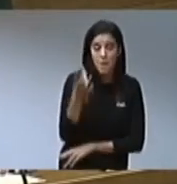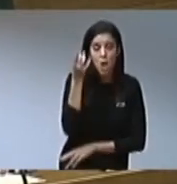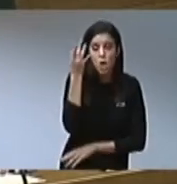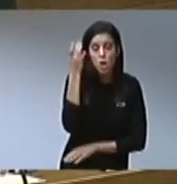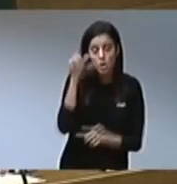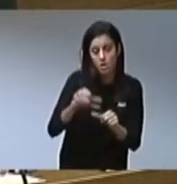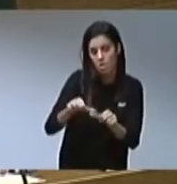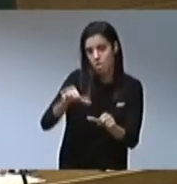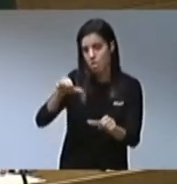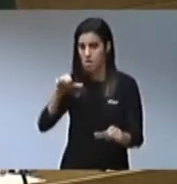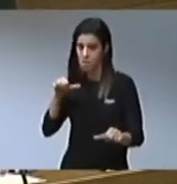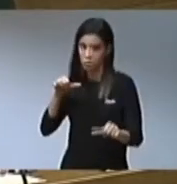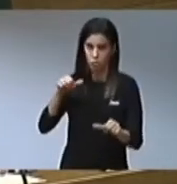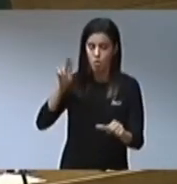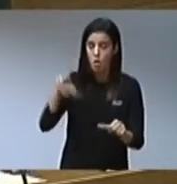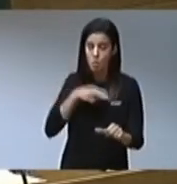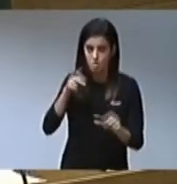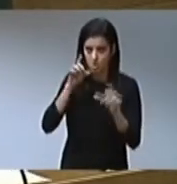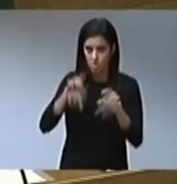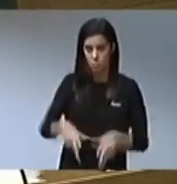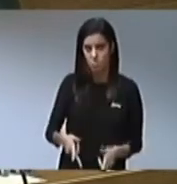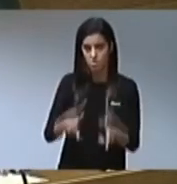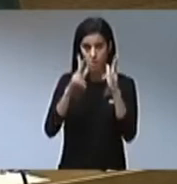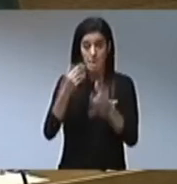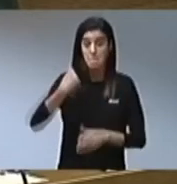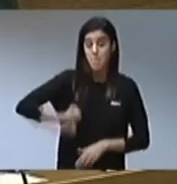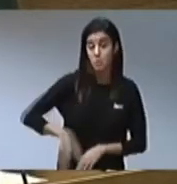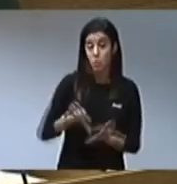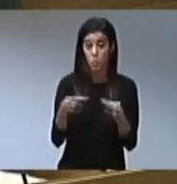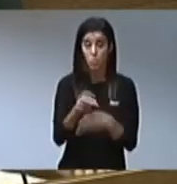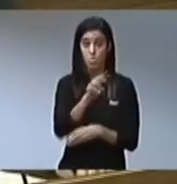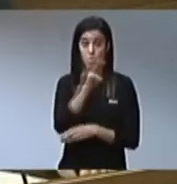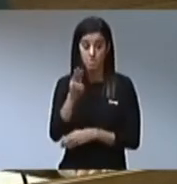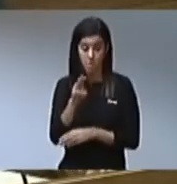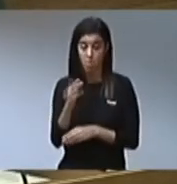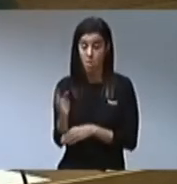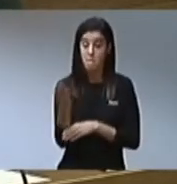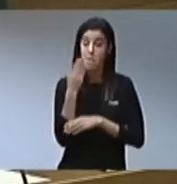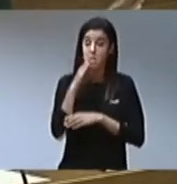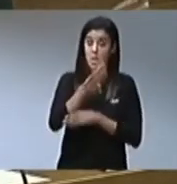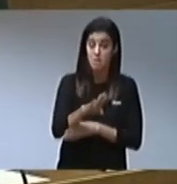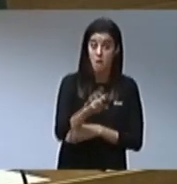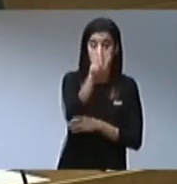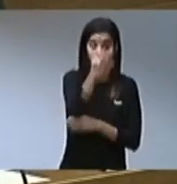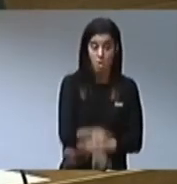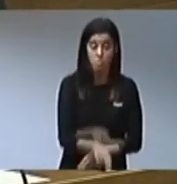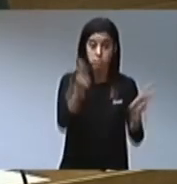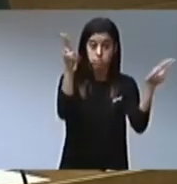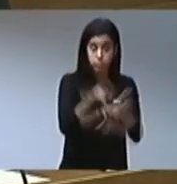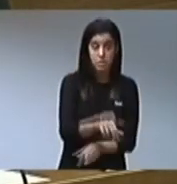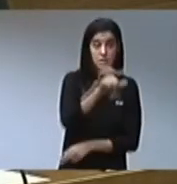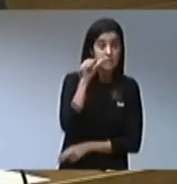democràcies occidentals. Fins i tot el Partit Popular els ha donat l'esquena. I és que a Vox no li costa en absolut